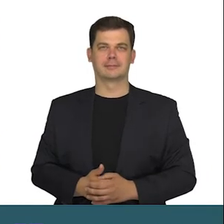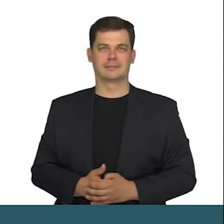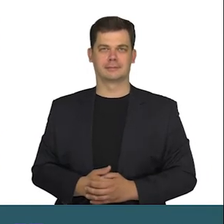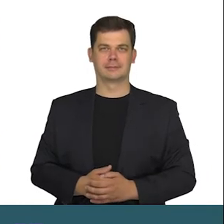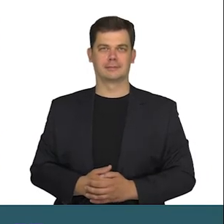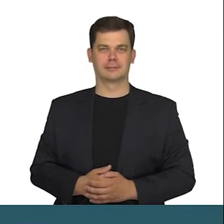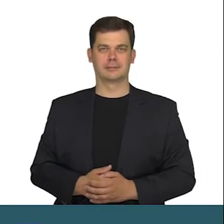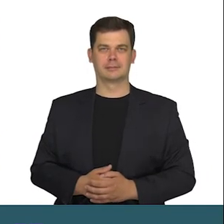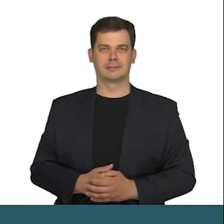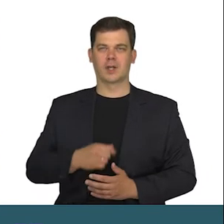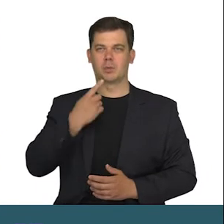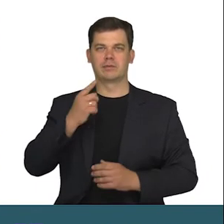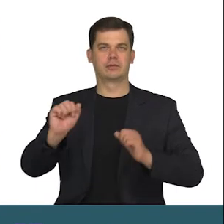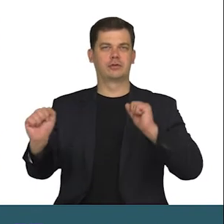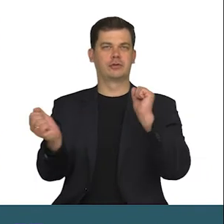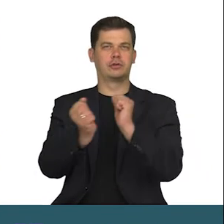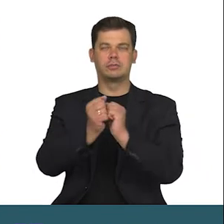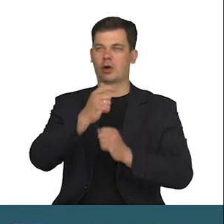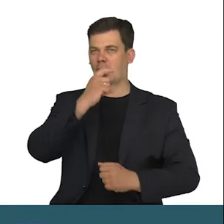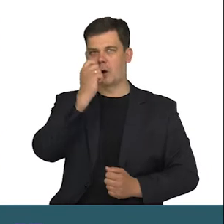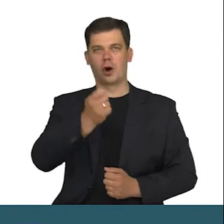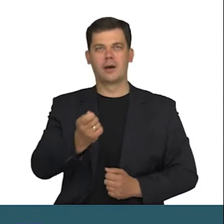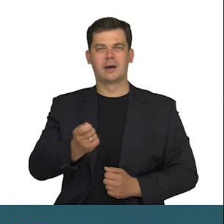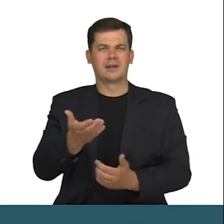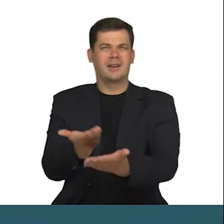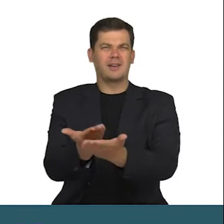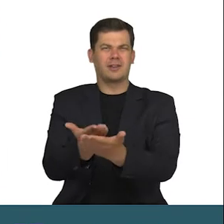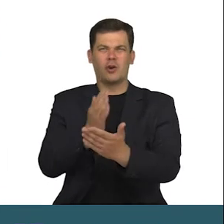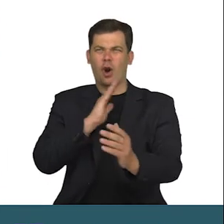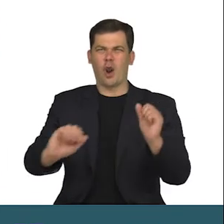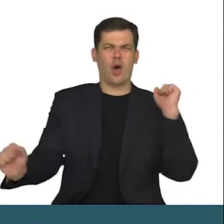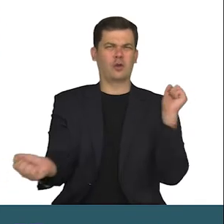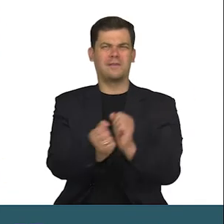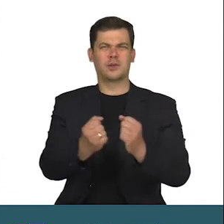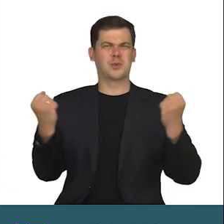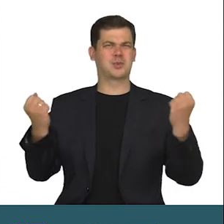Zimno. Cholera. Dlaczego tak lodowato?